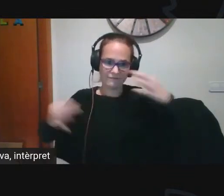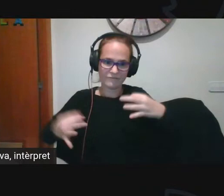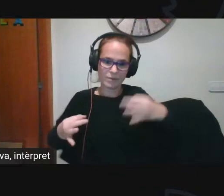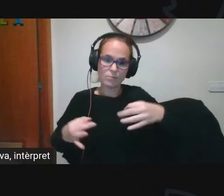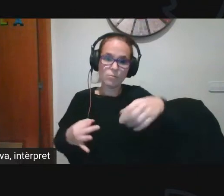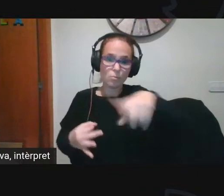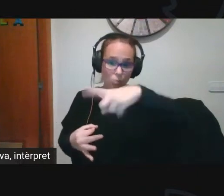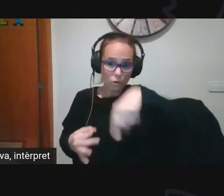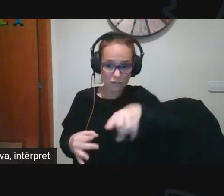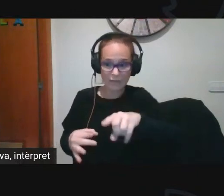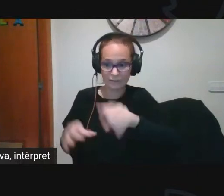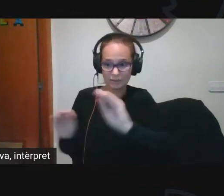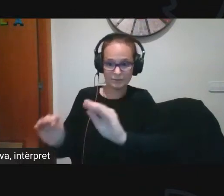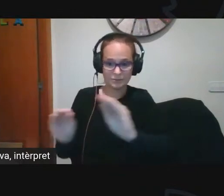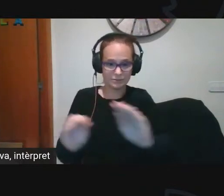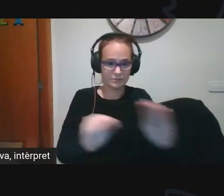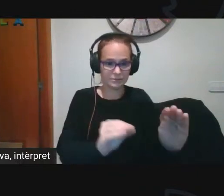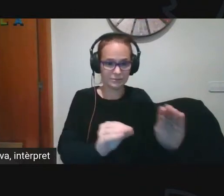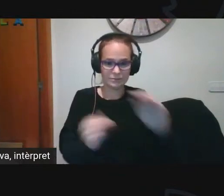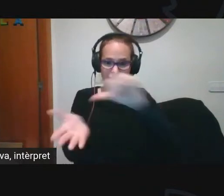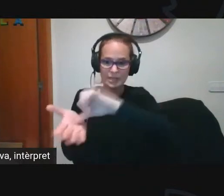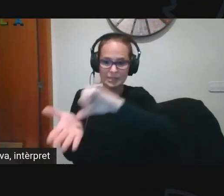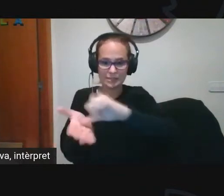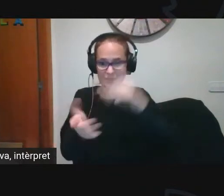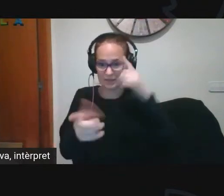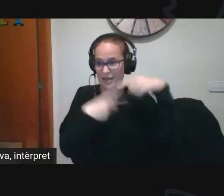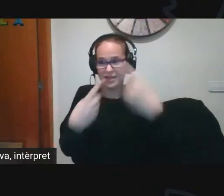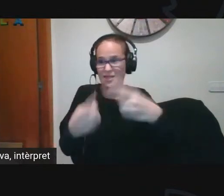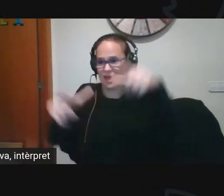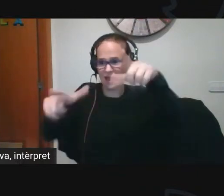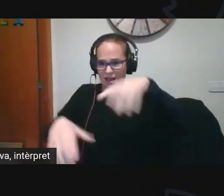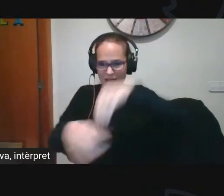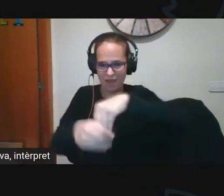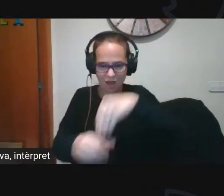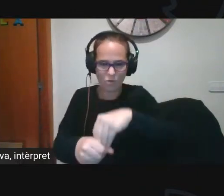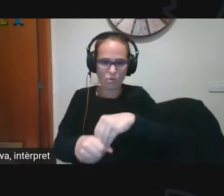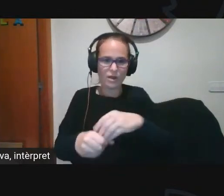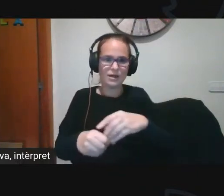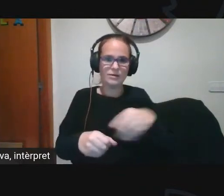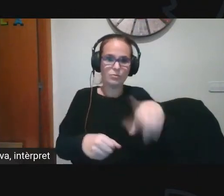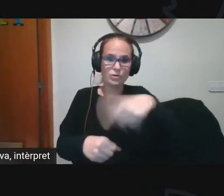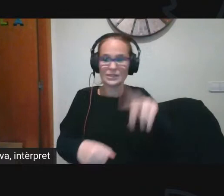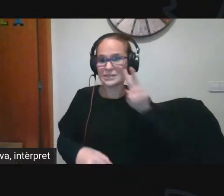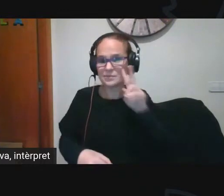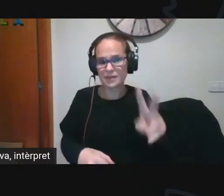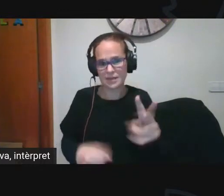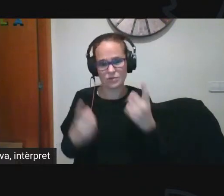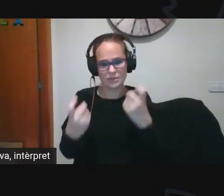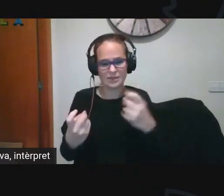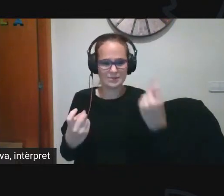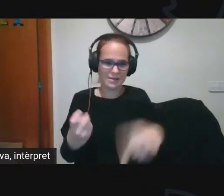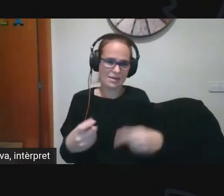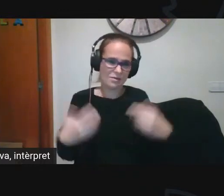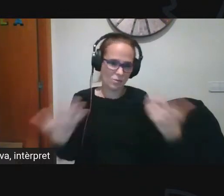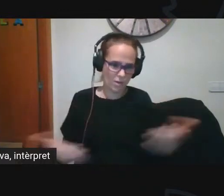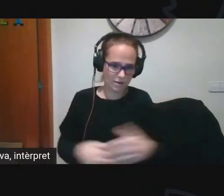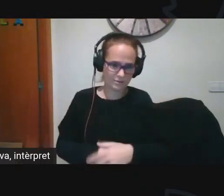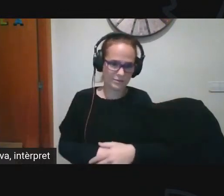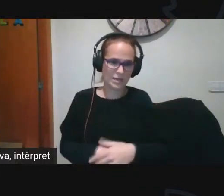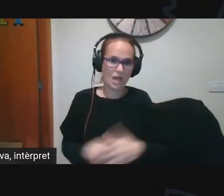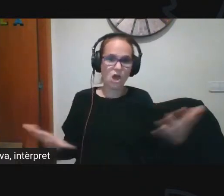centres la gent que esteu al dia a dia a les aules els que veieu quines són les necessitats i com podem